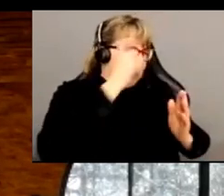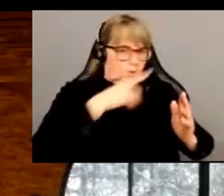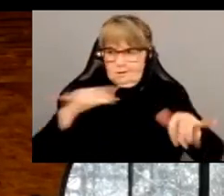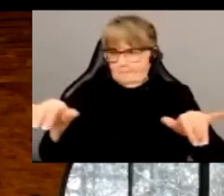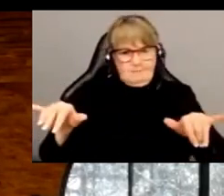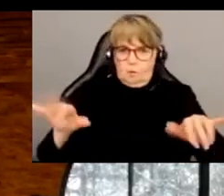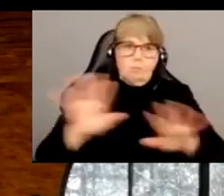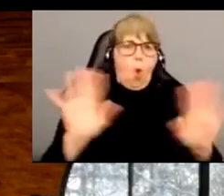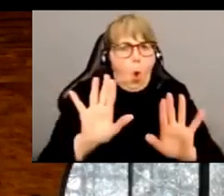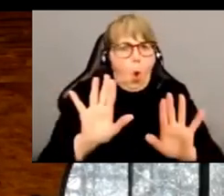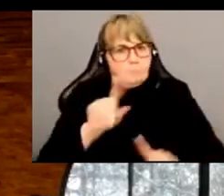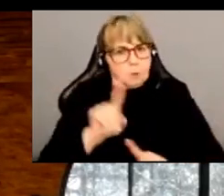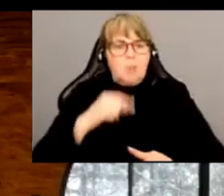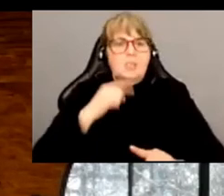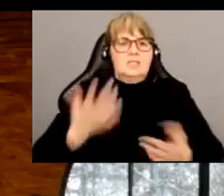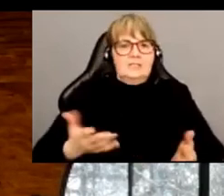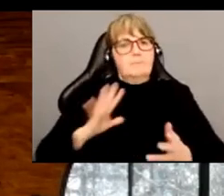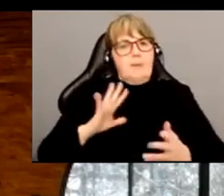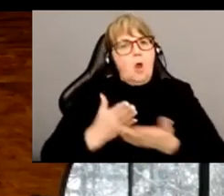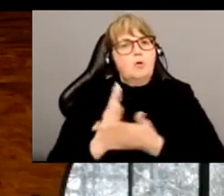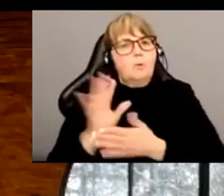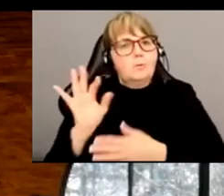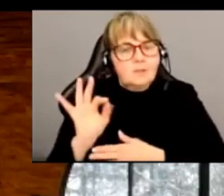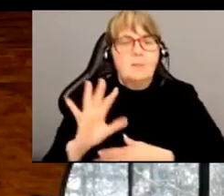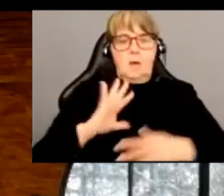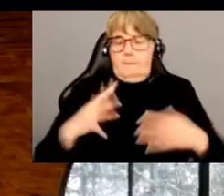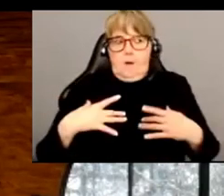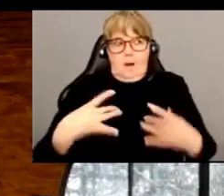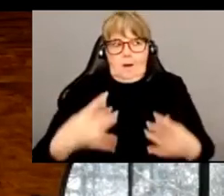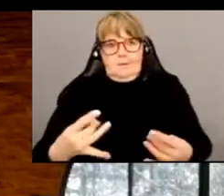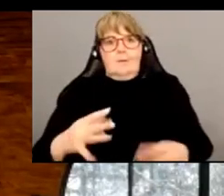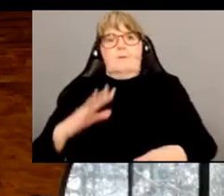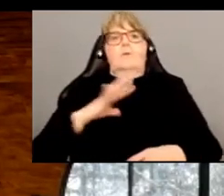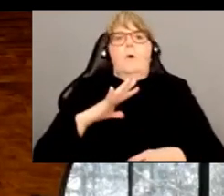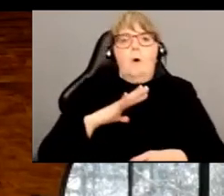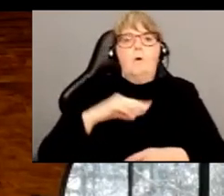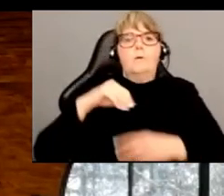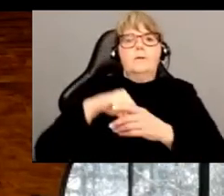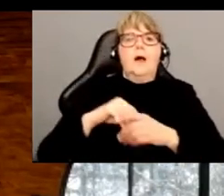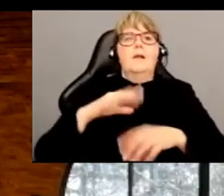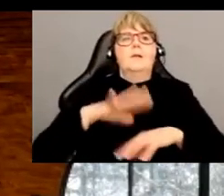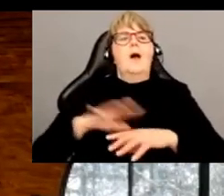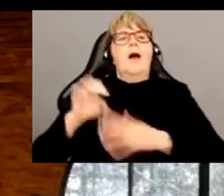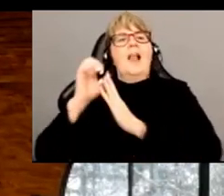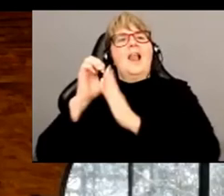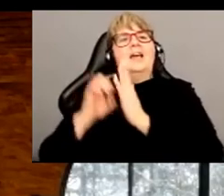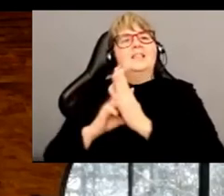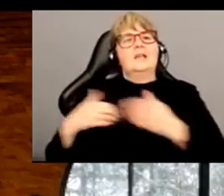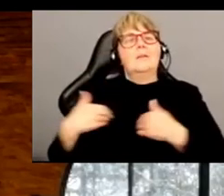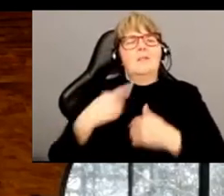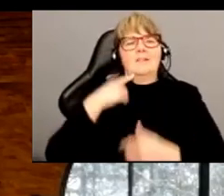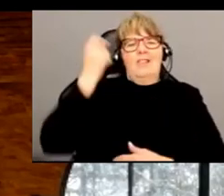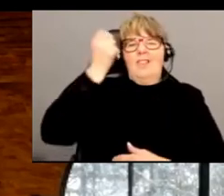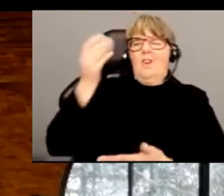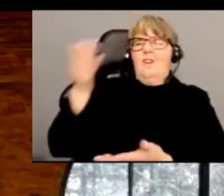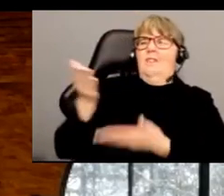comprendre aussi le malaise, en particulier lorsqu'on prend conscience que des grands noms dans le champ de l'éthique animale proposaient